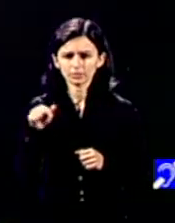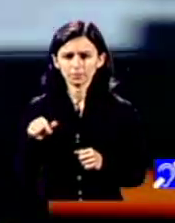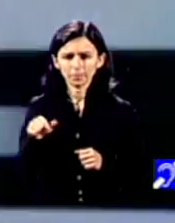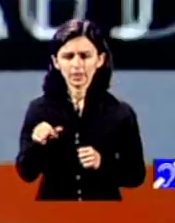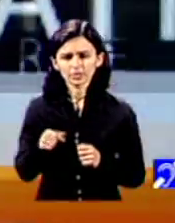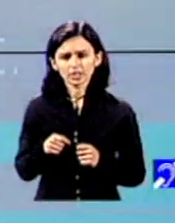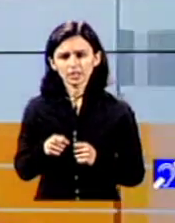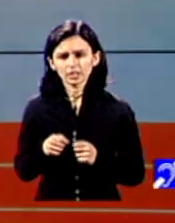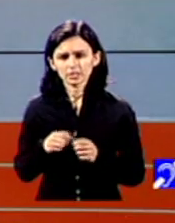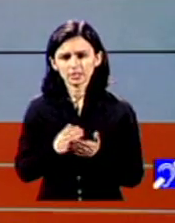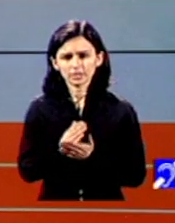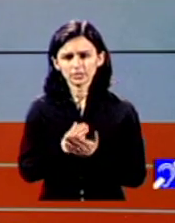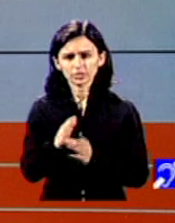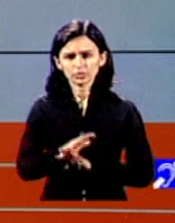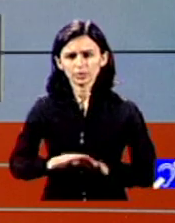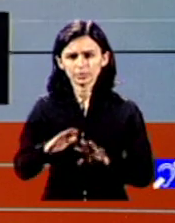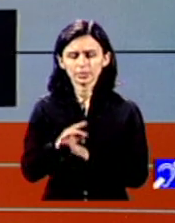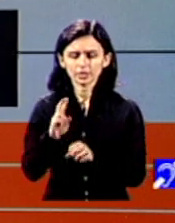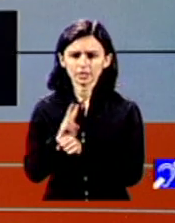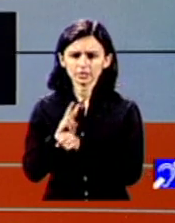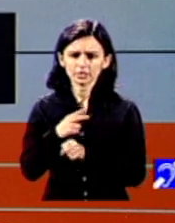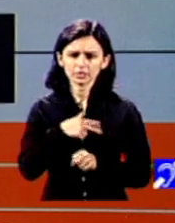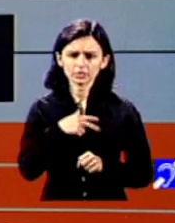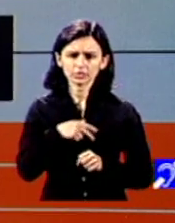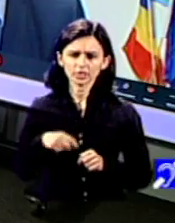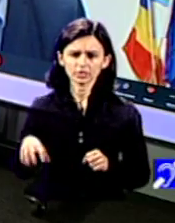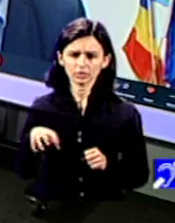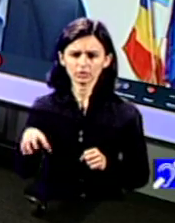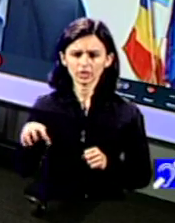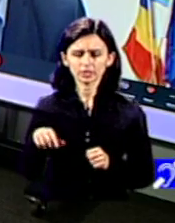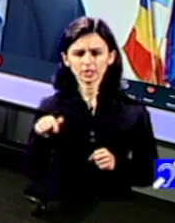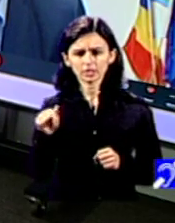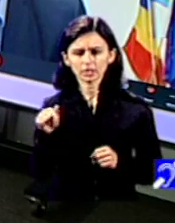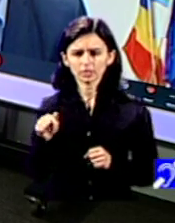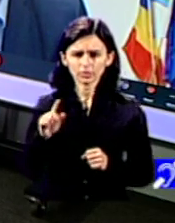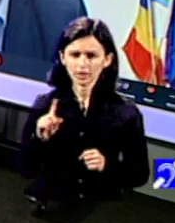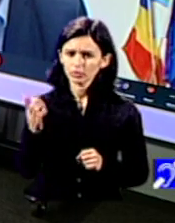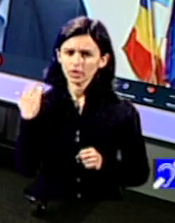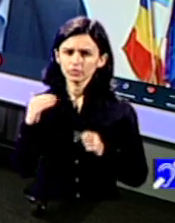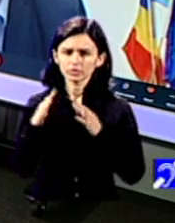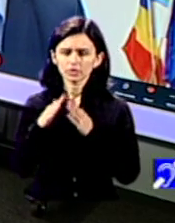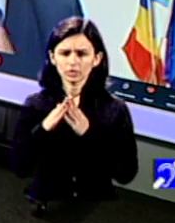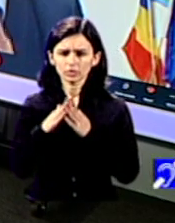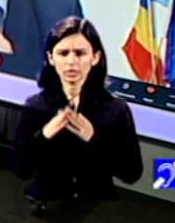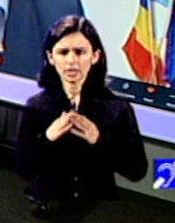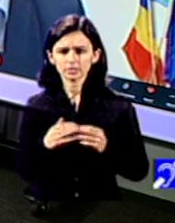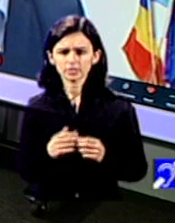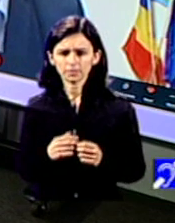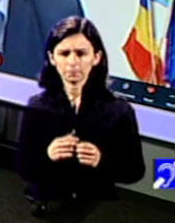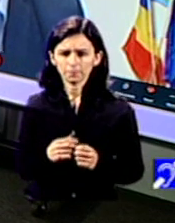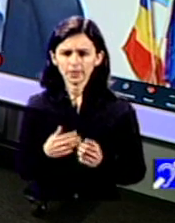devreme serviciul public de asistență socială din localitatea de domiciliu așadar nu avea un domiciliu stabil din